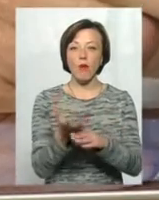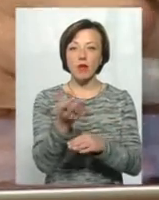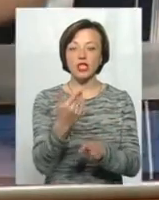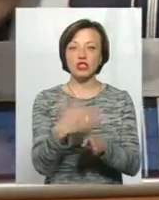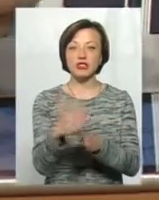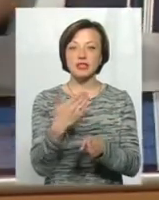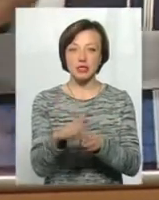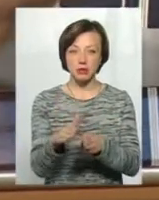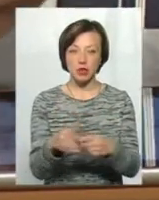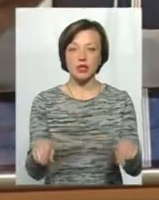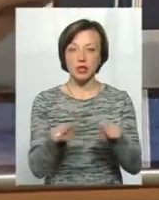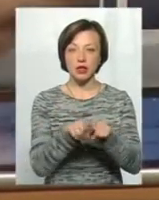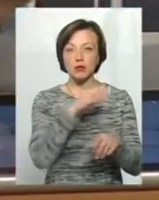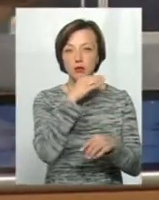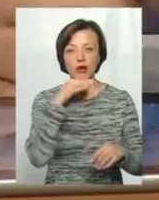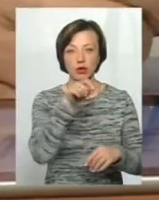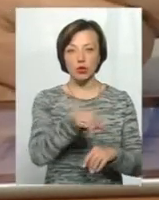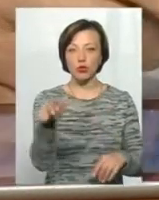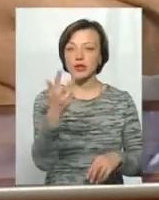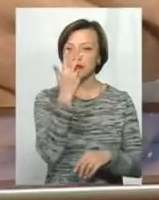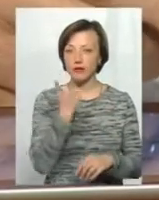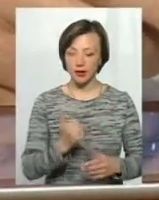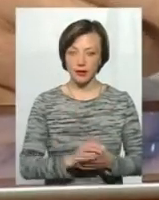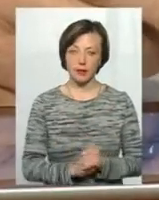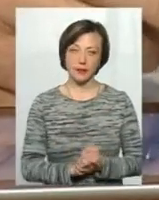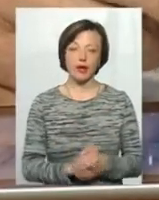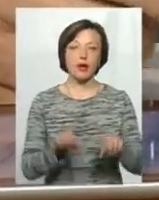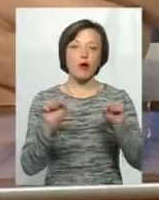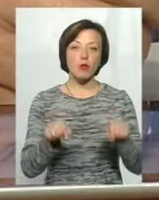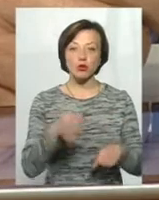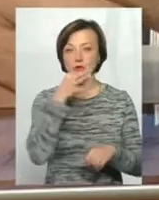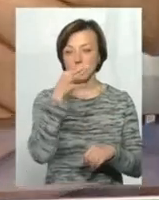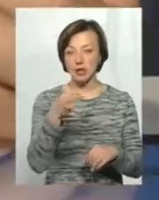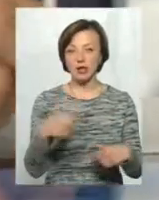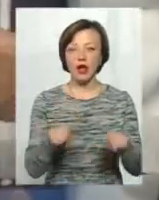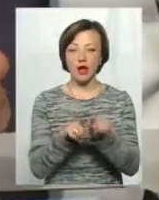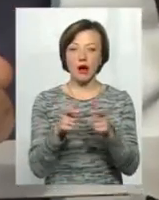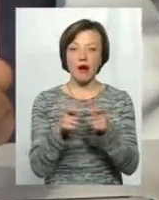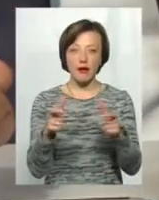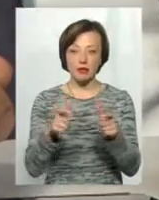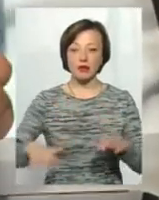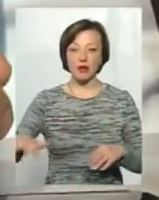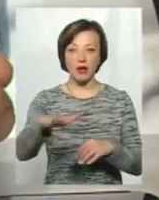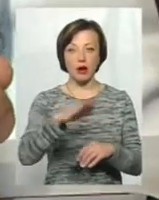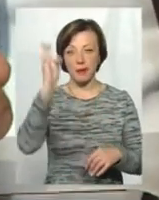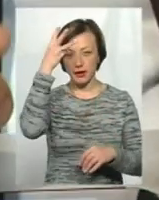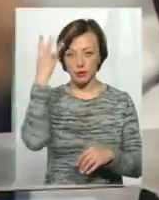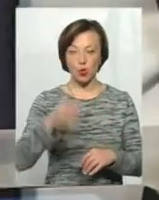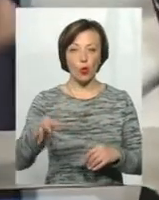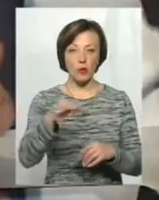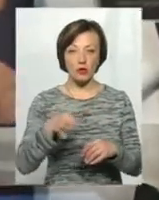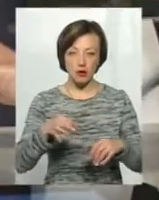До них теж багато наших клієнтів вже звикли. Можу сказати цифри. Таких карт сьогодні на теренах Хмельницької області